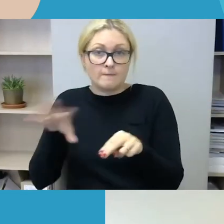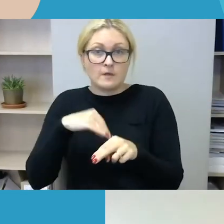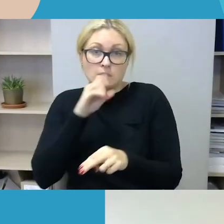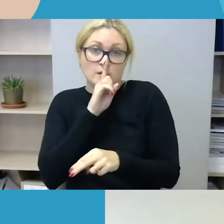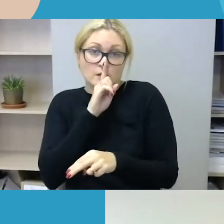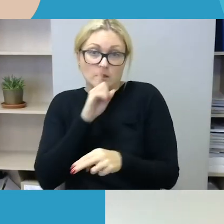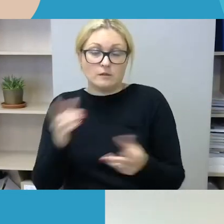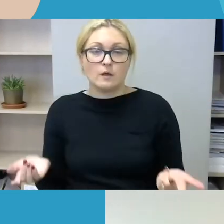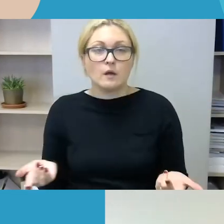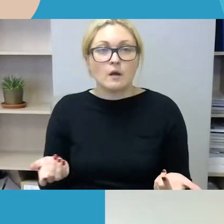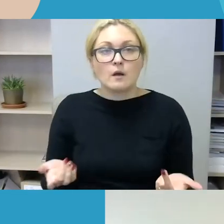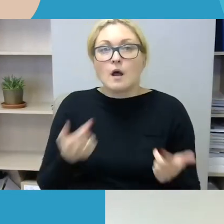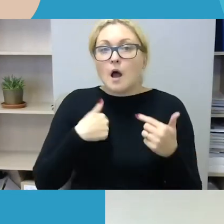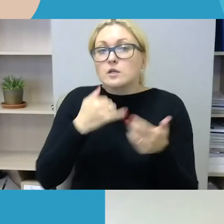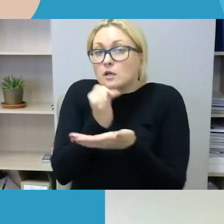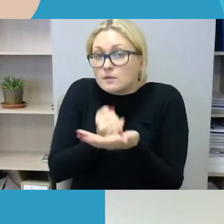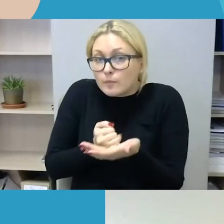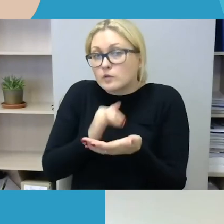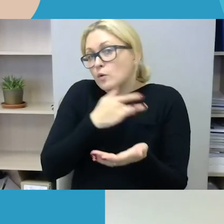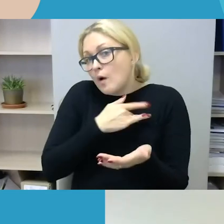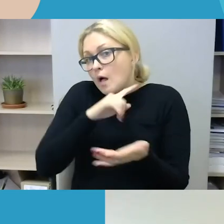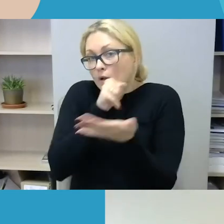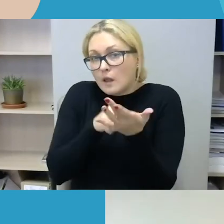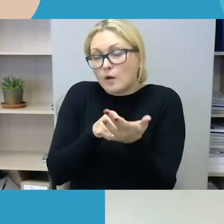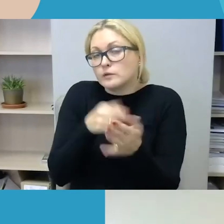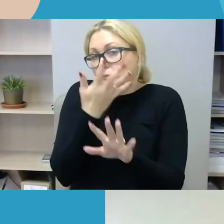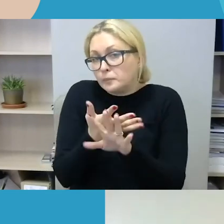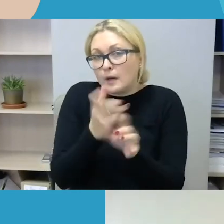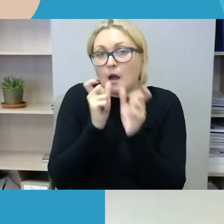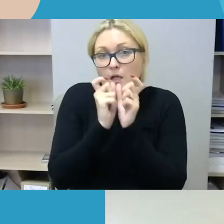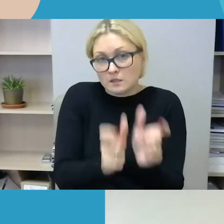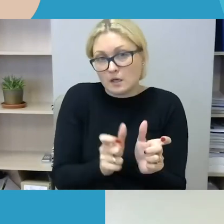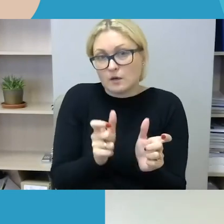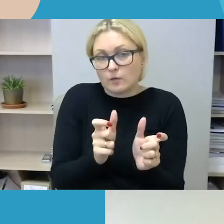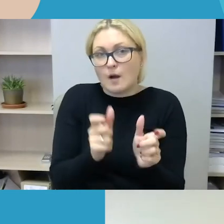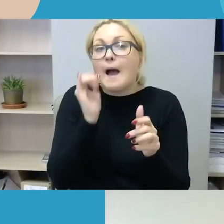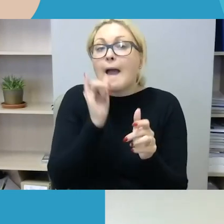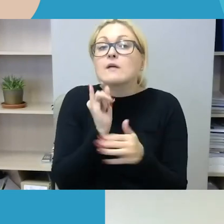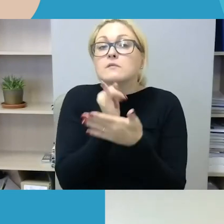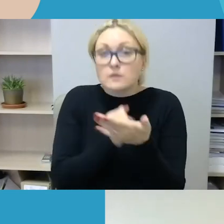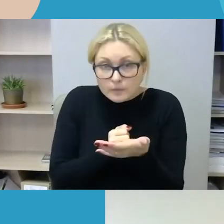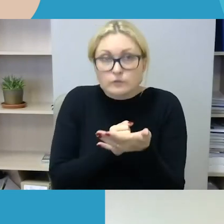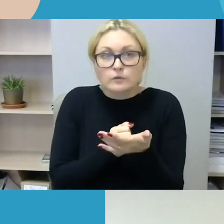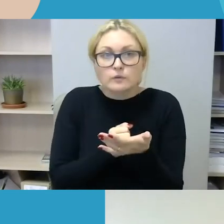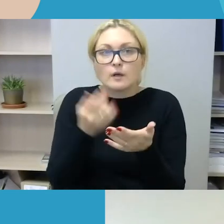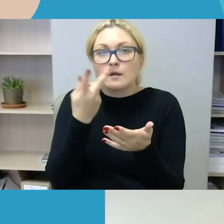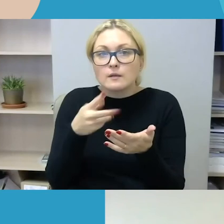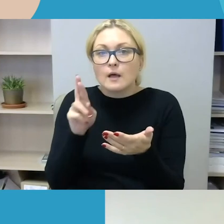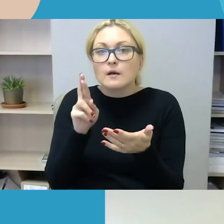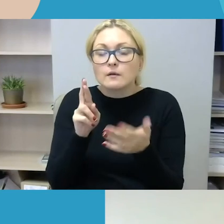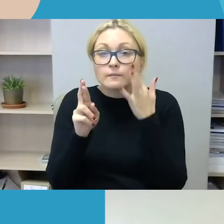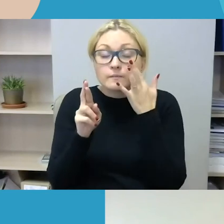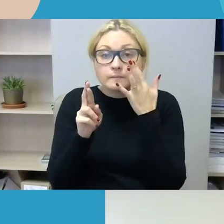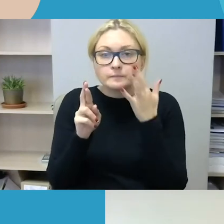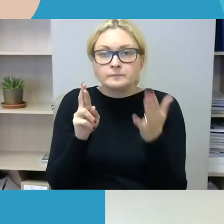teorijų dėl tam tikrų požiūrių. Nei vienas iš tų nėra tobulas, galbūt reikėtų pasižiūrėti keletą